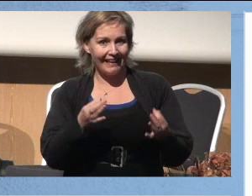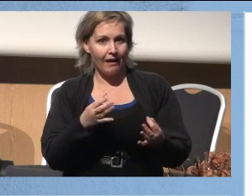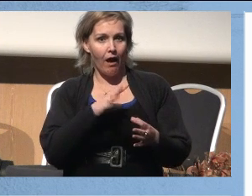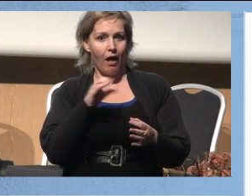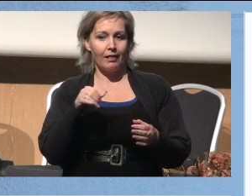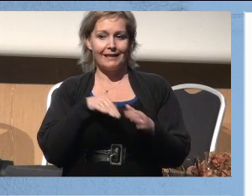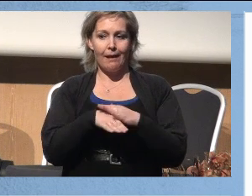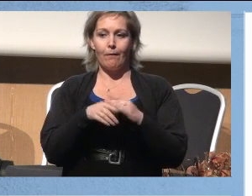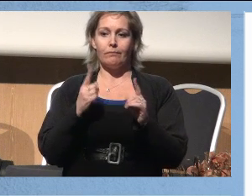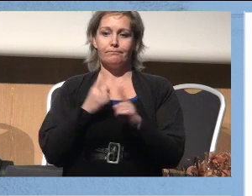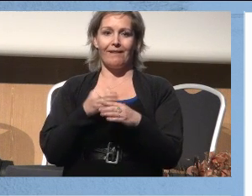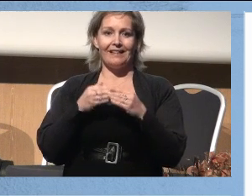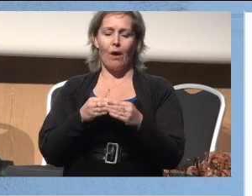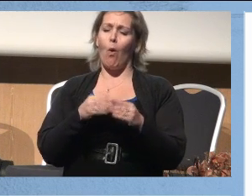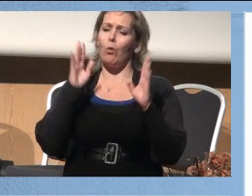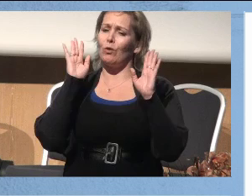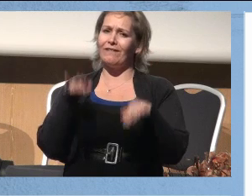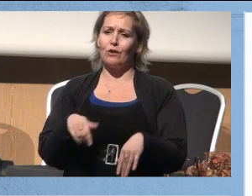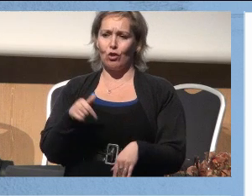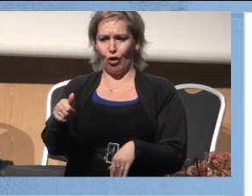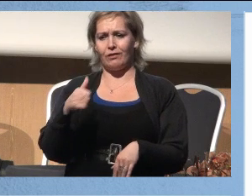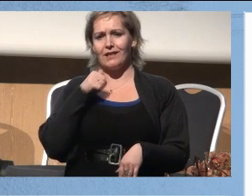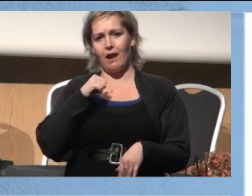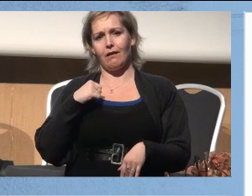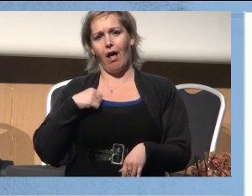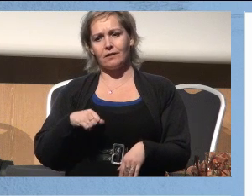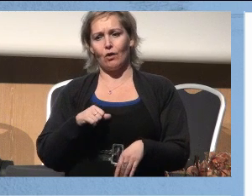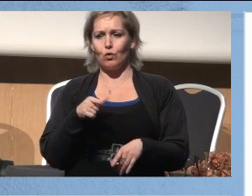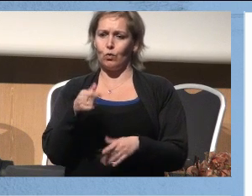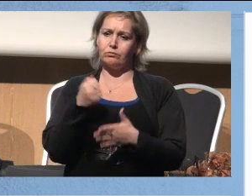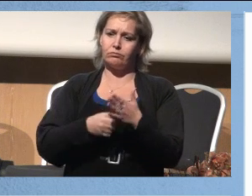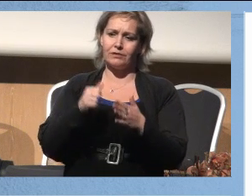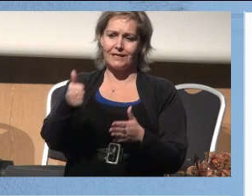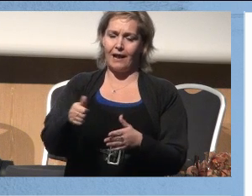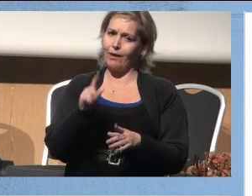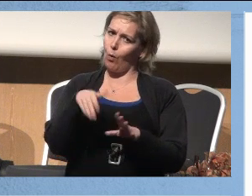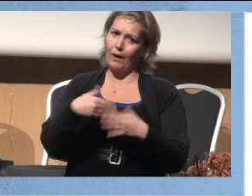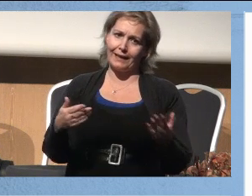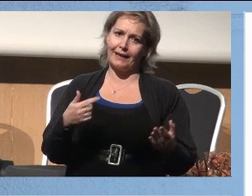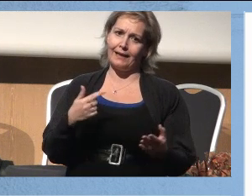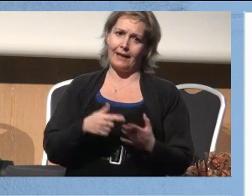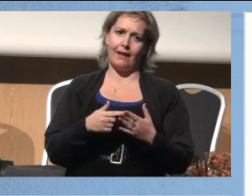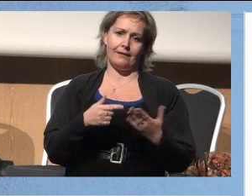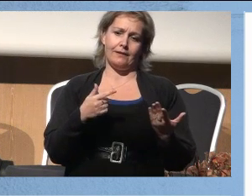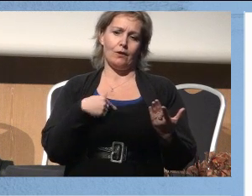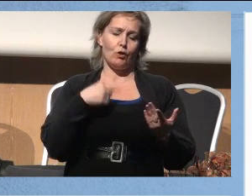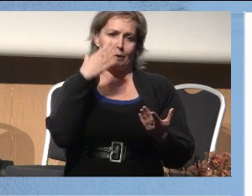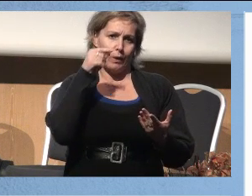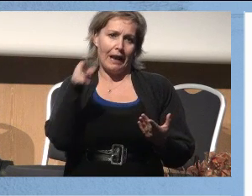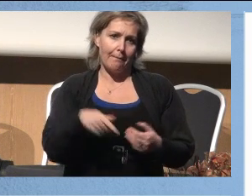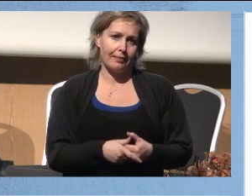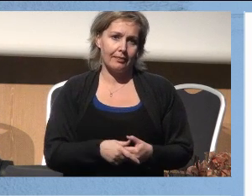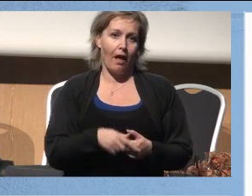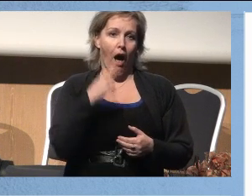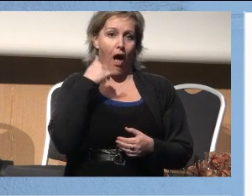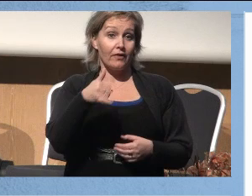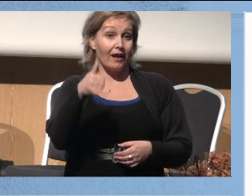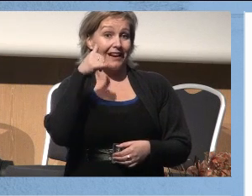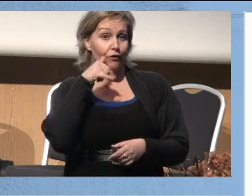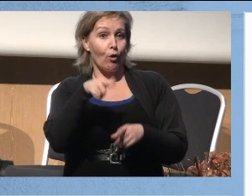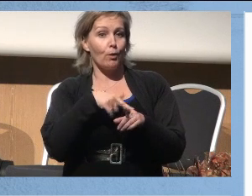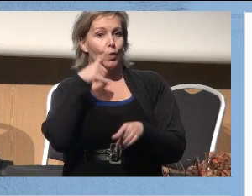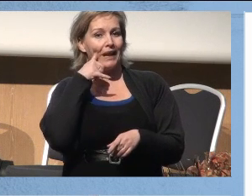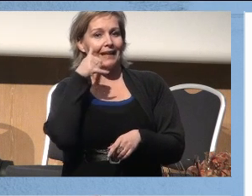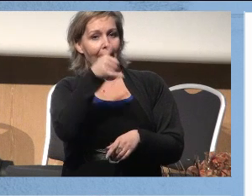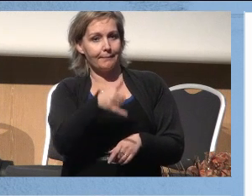møter veninder. Å, du må ikke finne på, du må ta ansvaret, du må ringe, stå på selv. Dette går ikke, vet du. Jeg har hørt om andre som er blitt glemt. Anne tar telefonen og